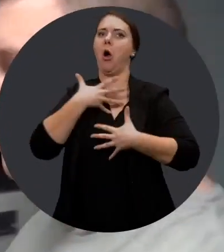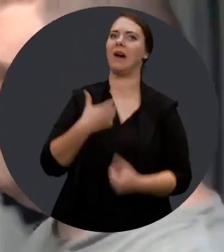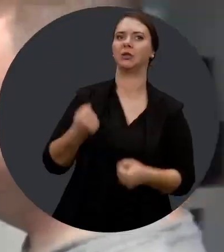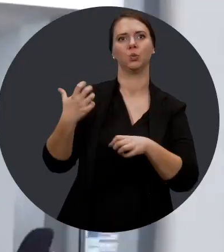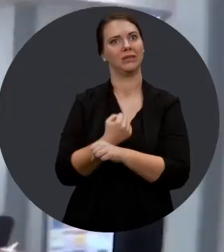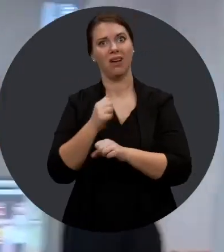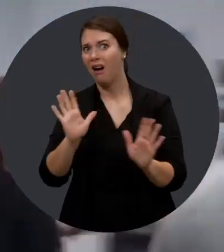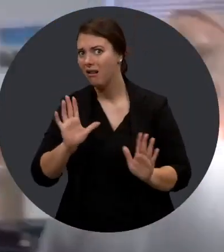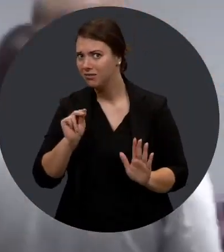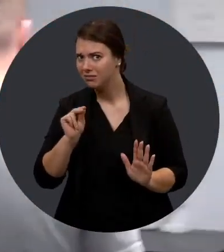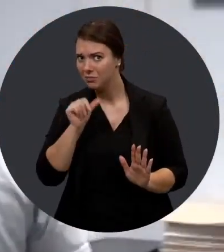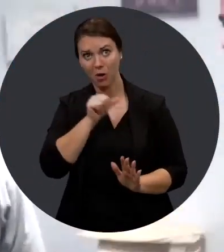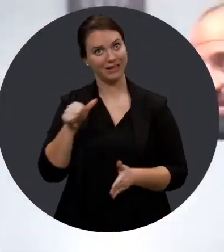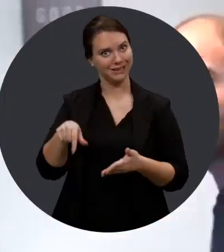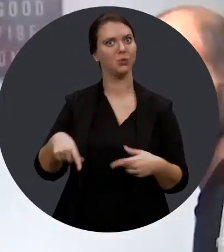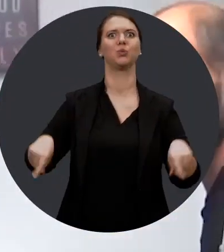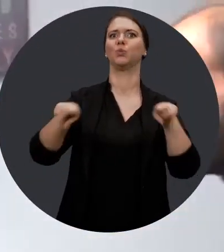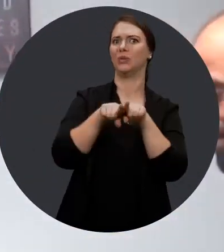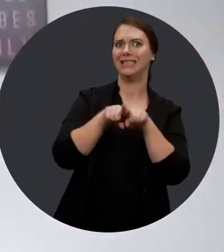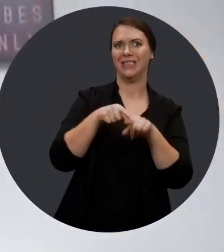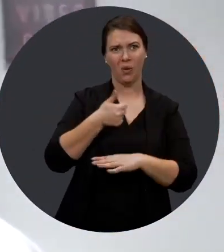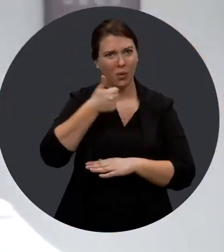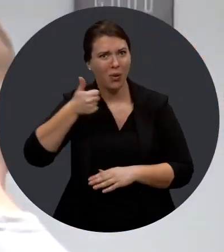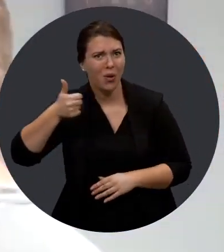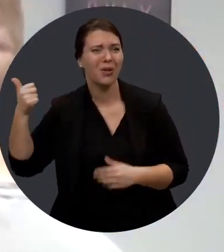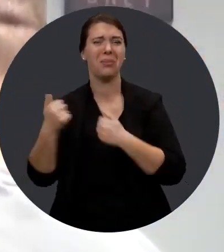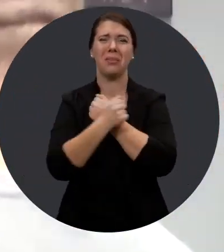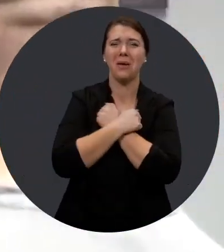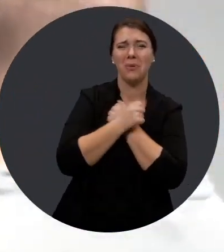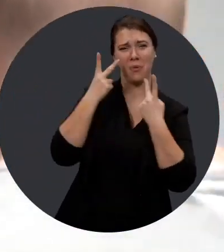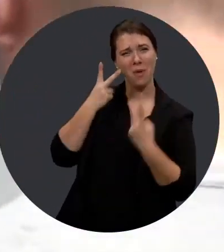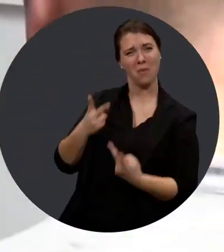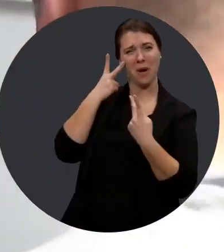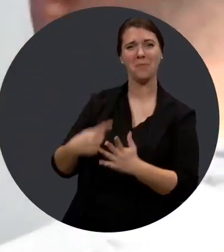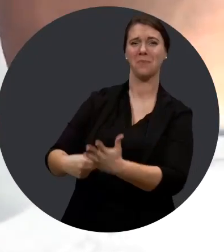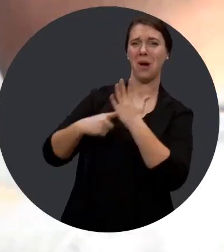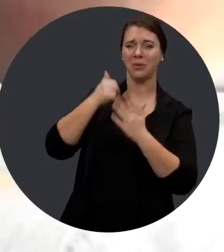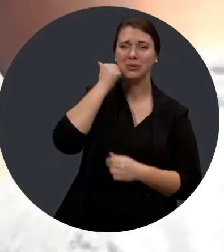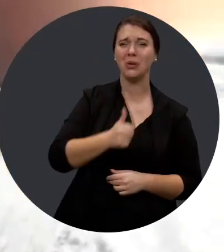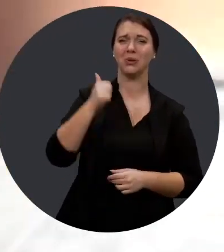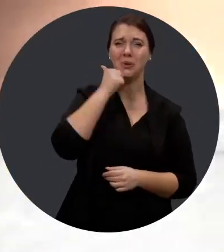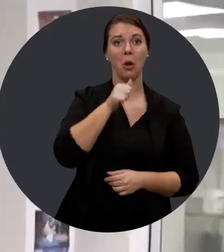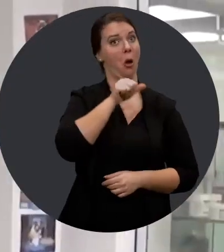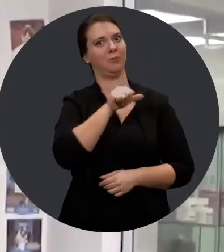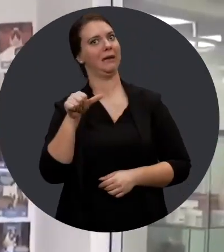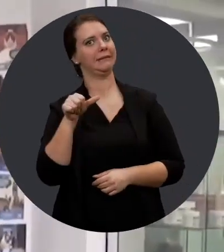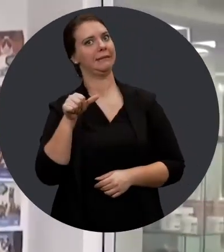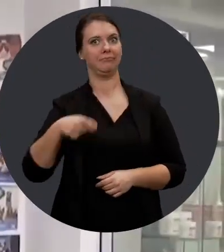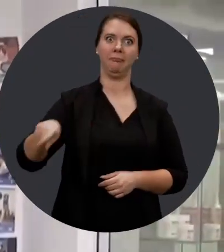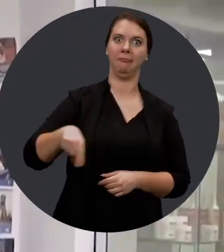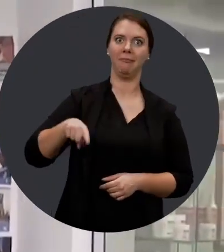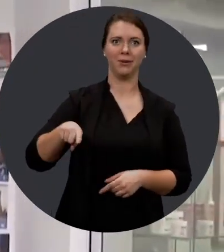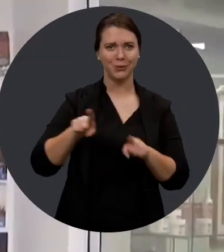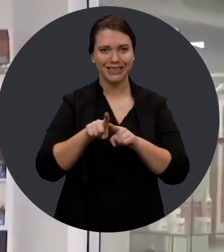non seulement prendre confiance en eux et avoir du succès, mais en plus de ça, l'amour qu'ils nous montrent